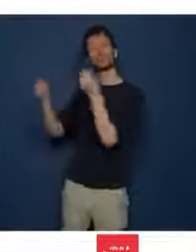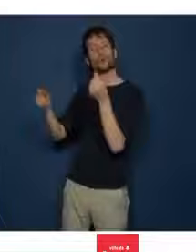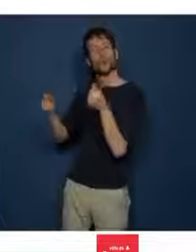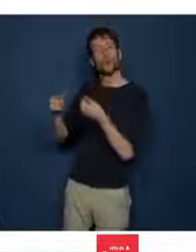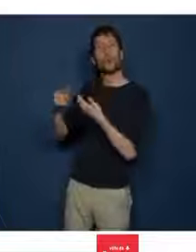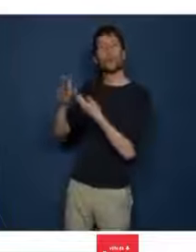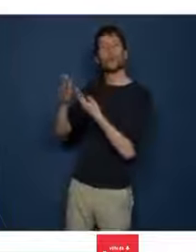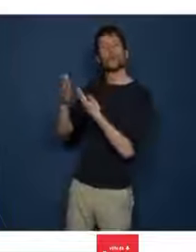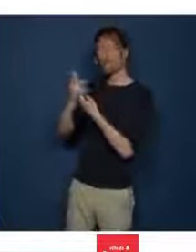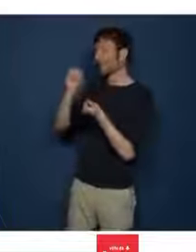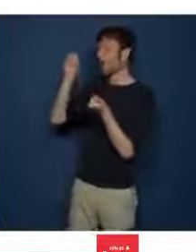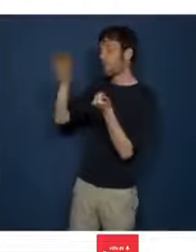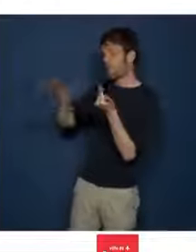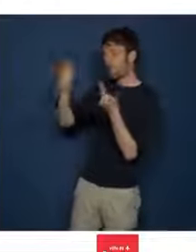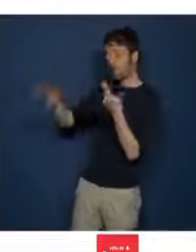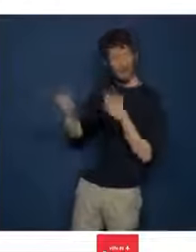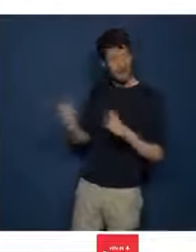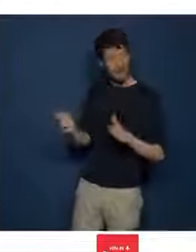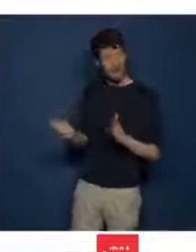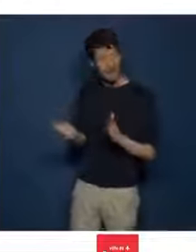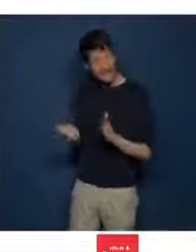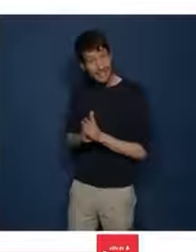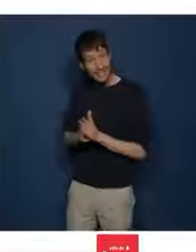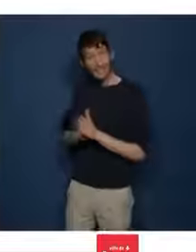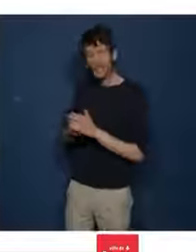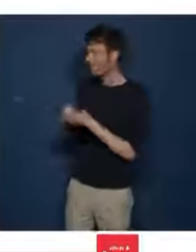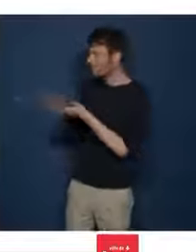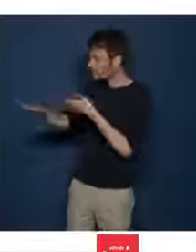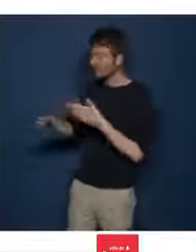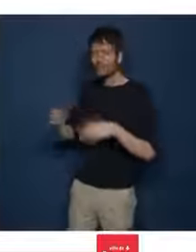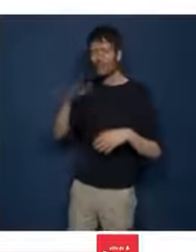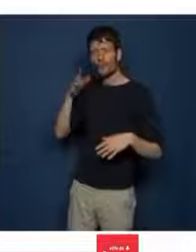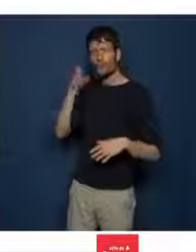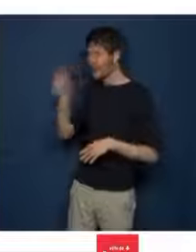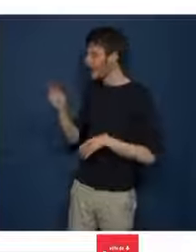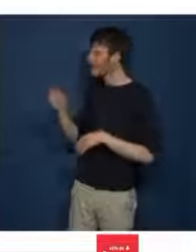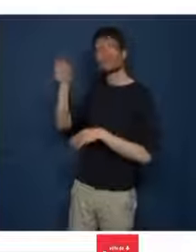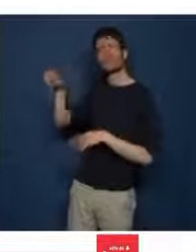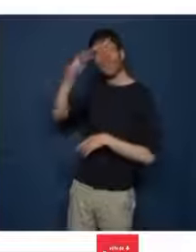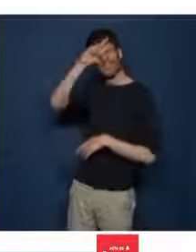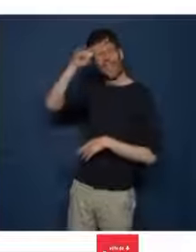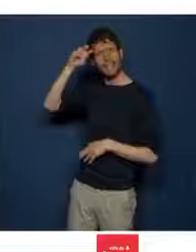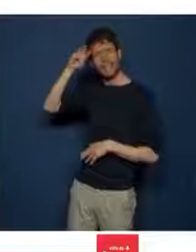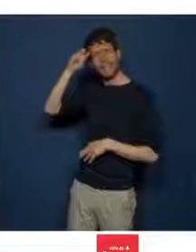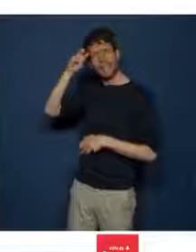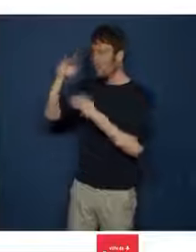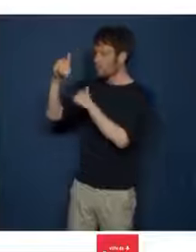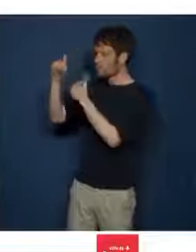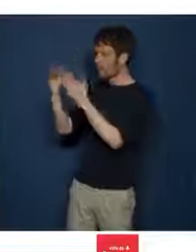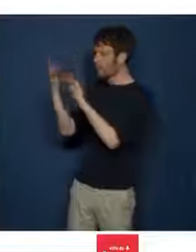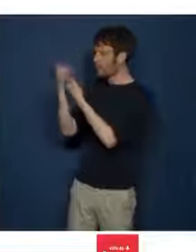'expulsion, été découverts dans la boîte aux lettres de la maison du gardien, dont le président ne détient pas la clé.